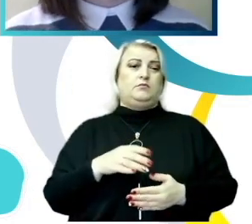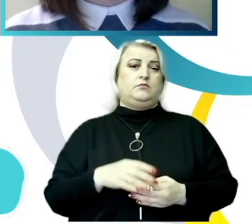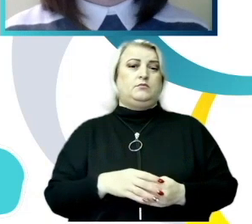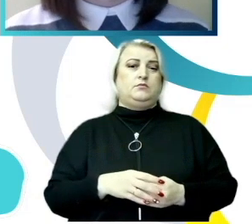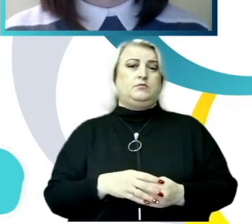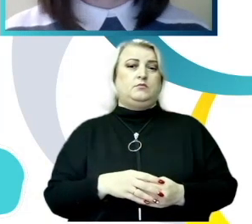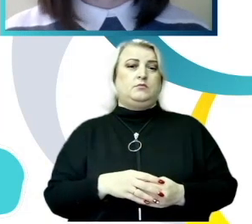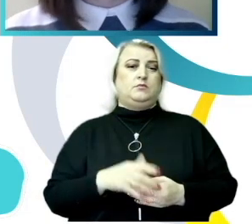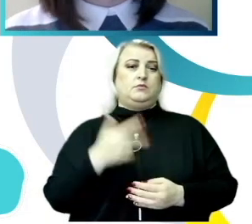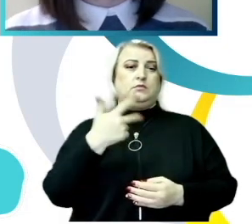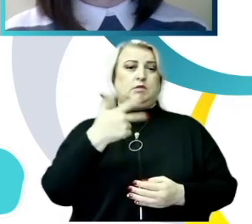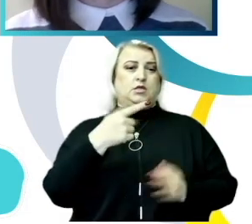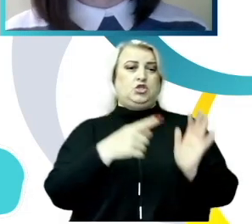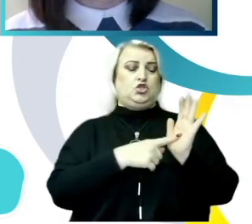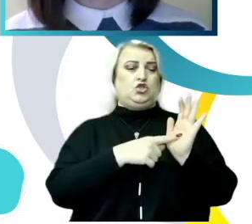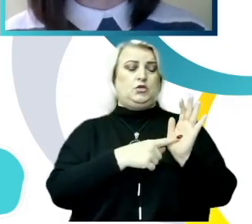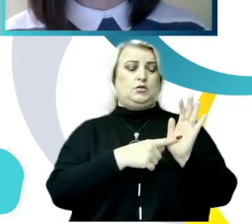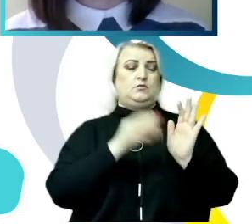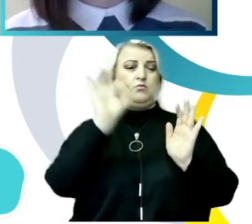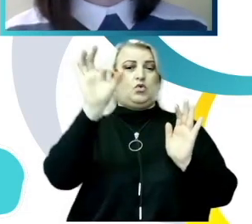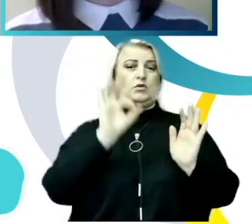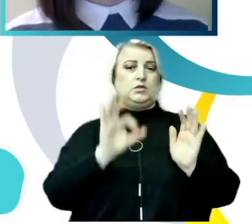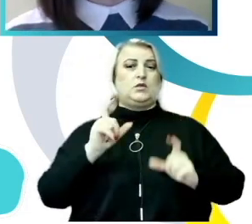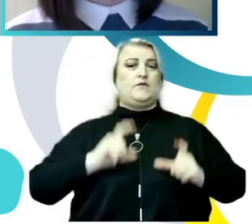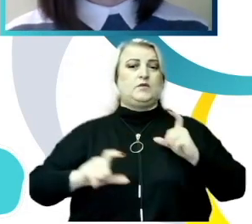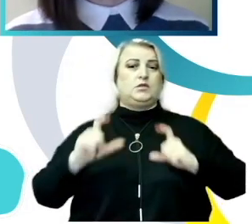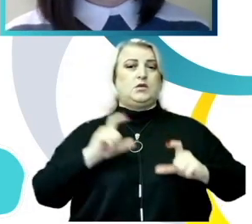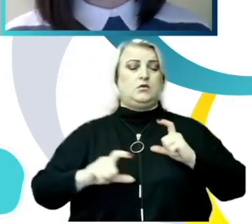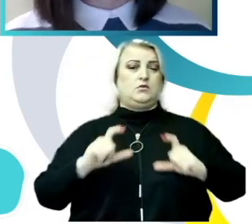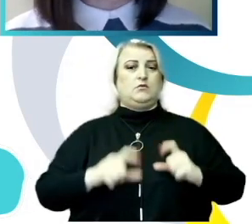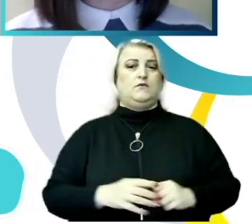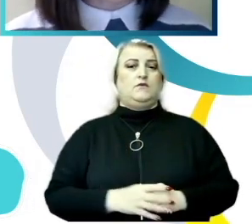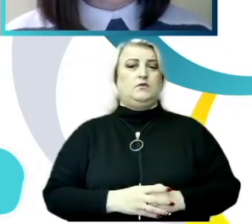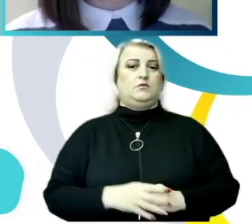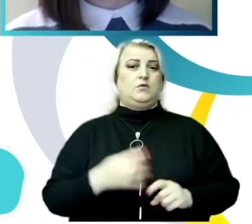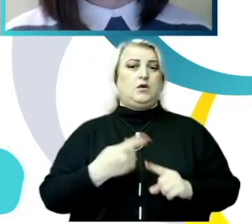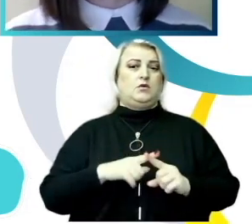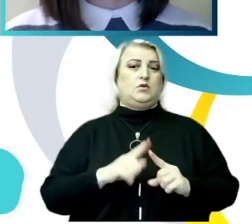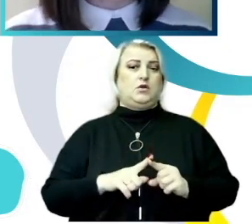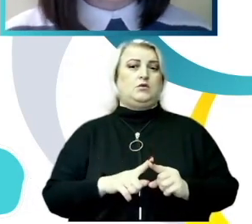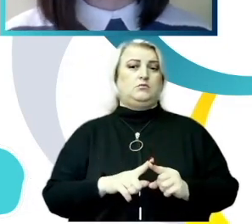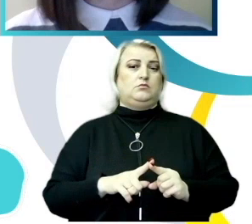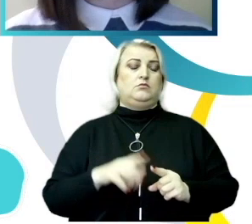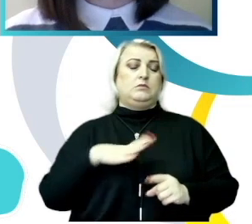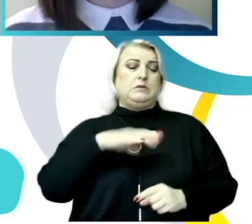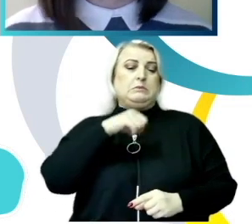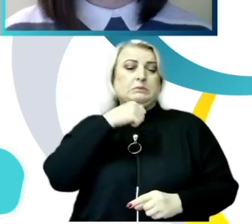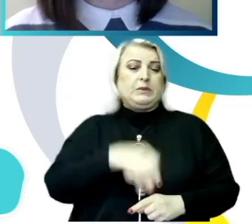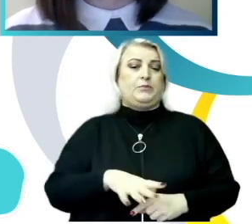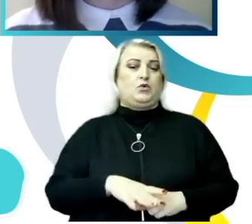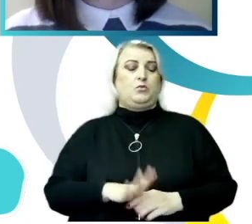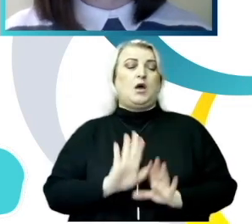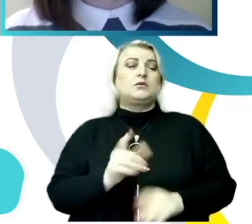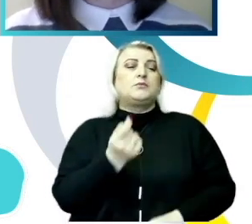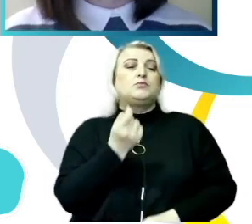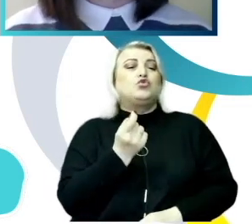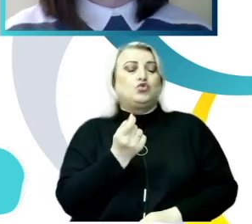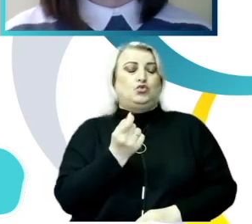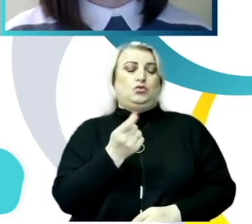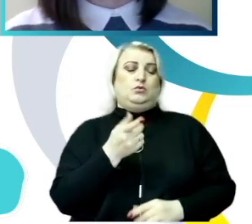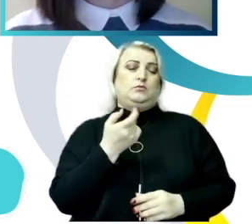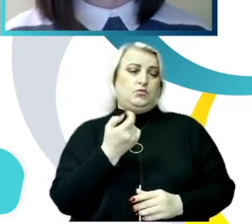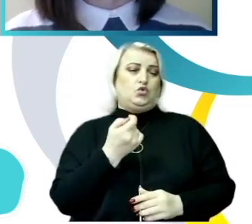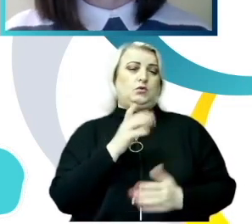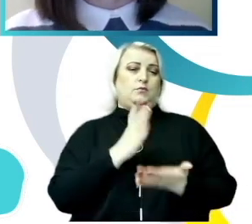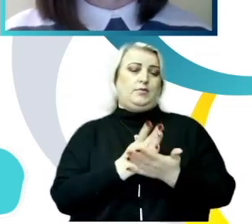însemna 30% dintre studenții Republicii Moldova, care cel puțin o formă, deci s-au fost expuși cel puțin unei forme de hărțuire,